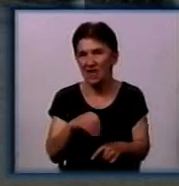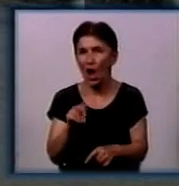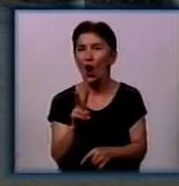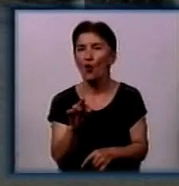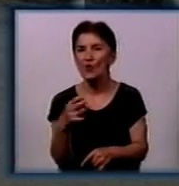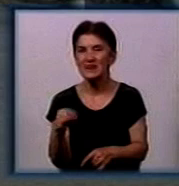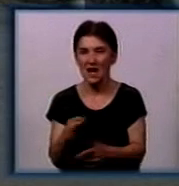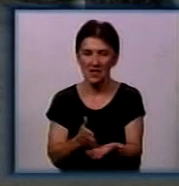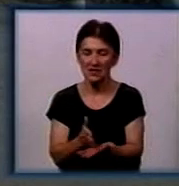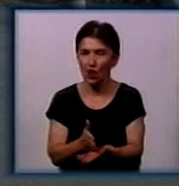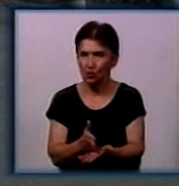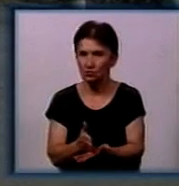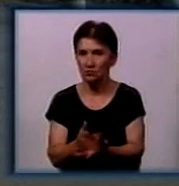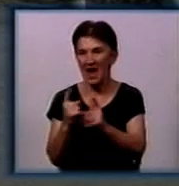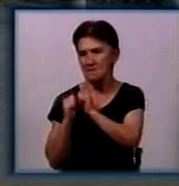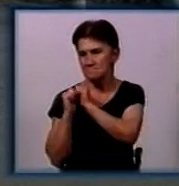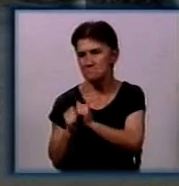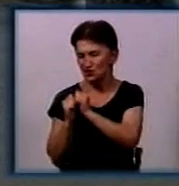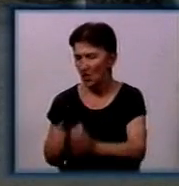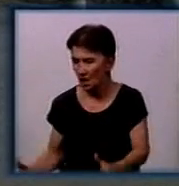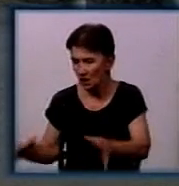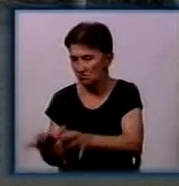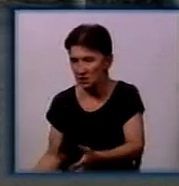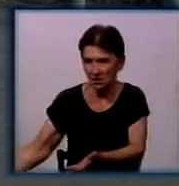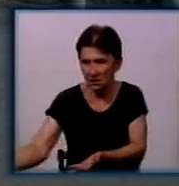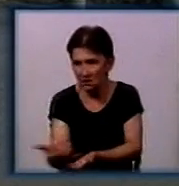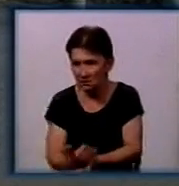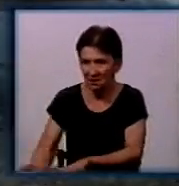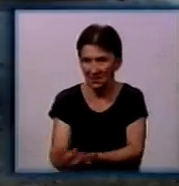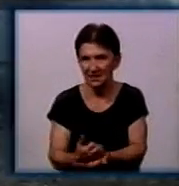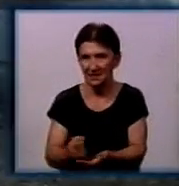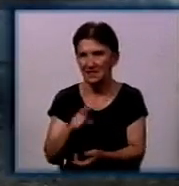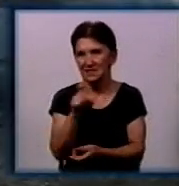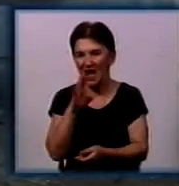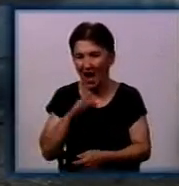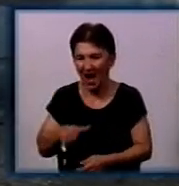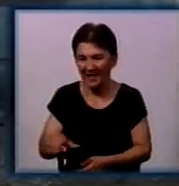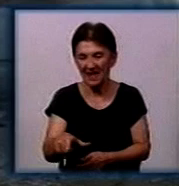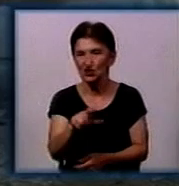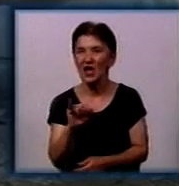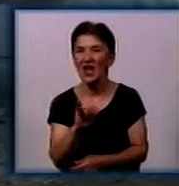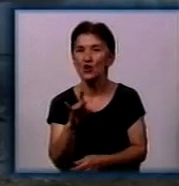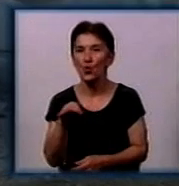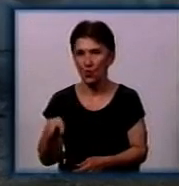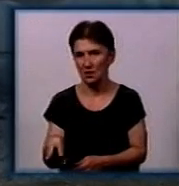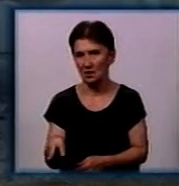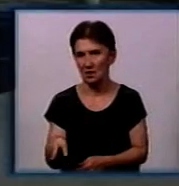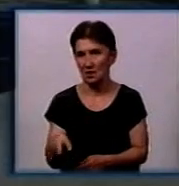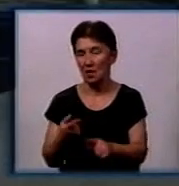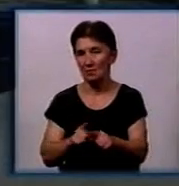служби мішками систематично виловлювали з річки Інгул. Дійсно,